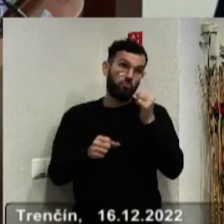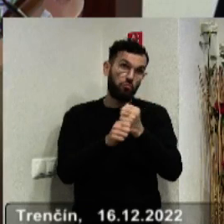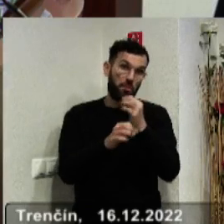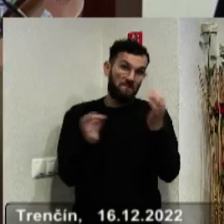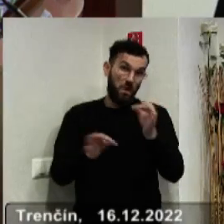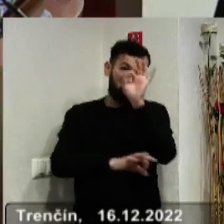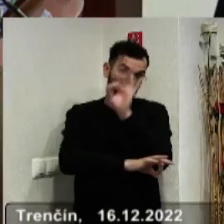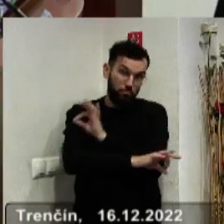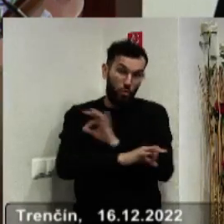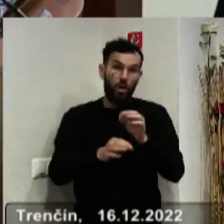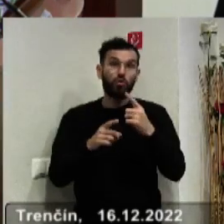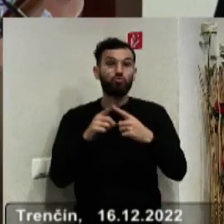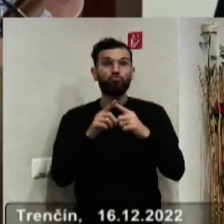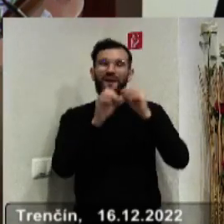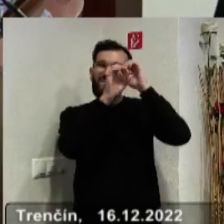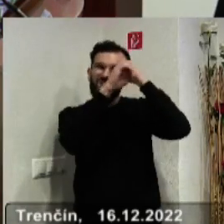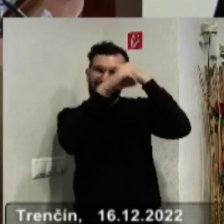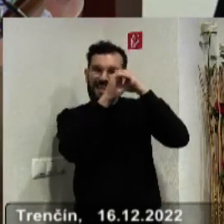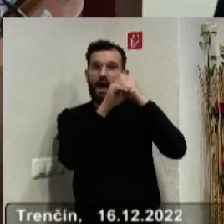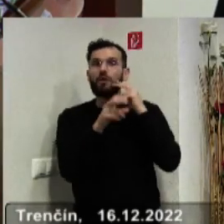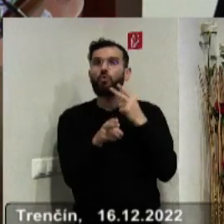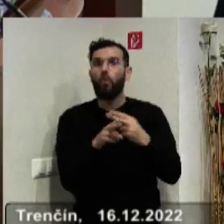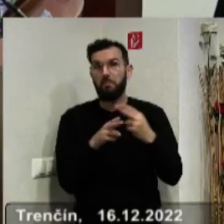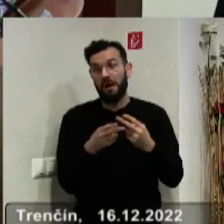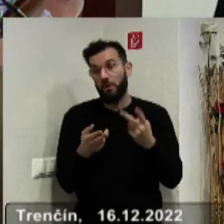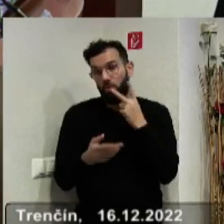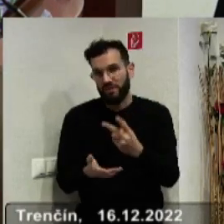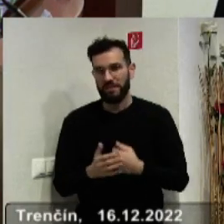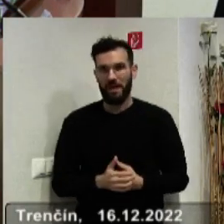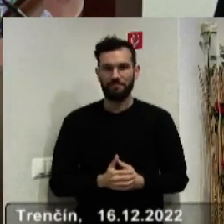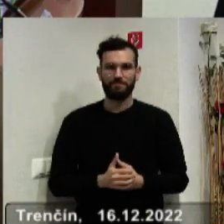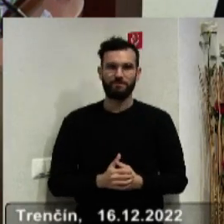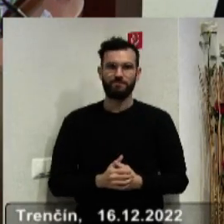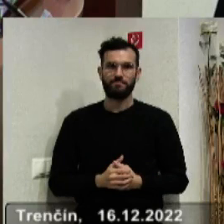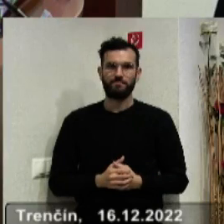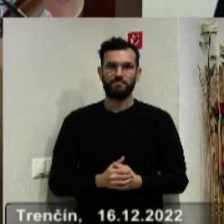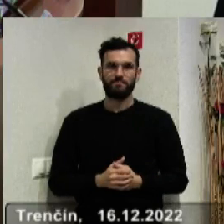projekt, aby sa to dalo trošku tá hvezda, zároveň do poriadku tam. Dobre, Martin, áno, máš úlohu.